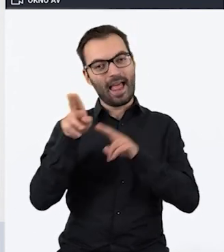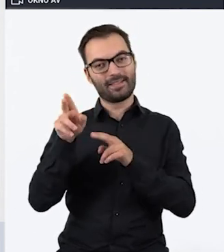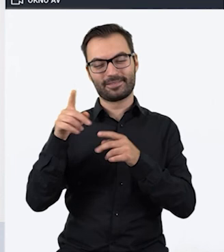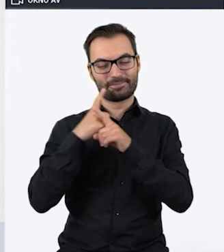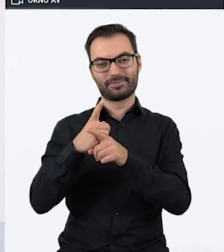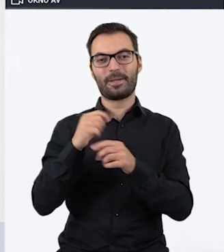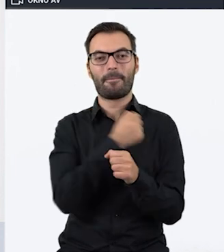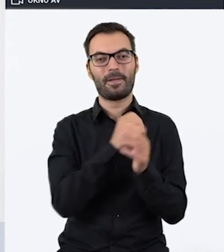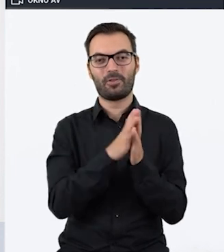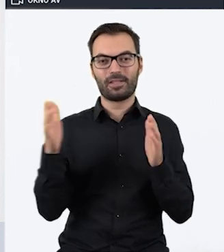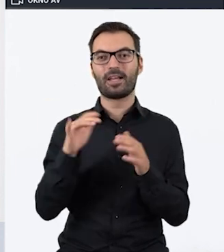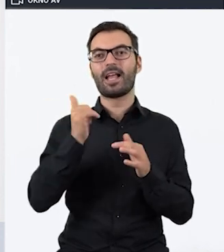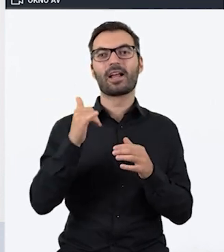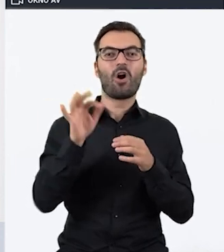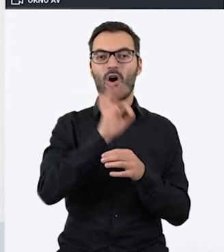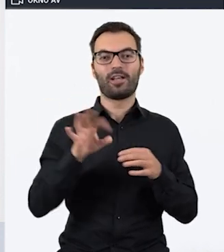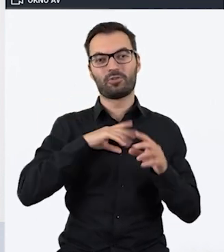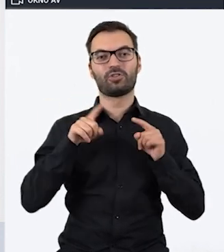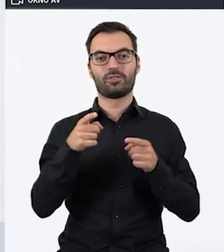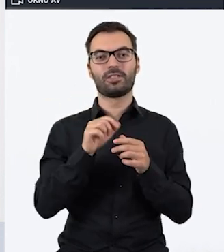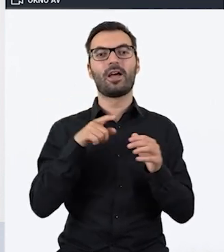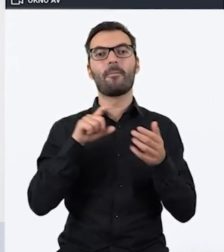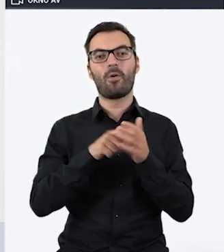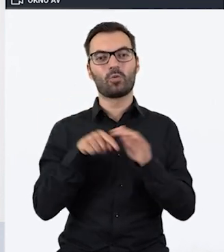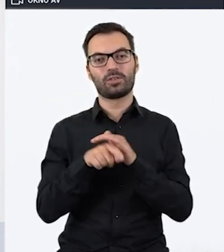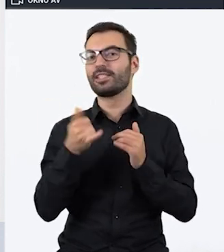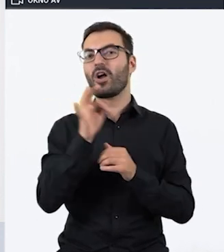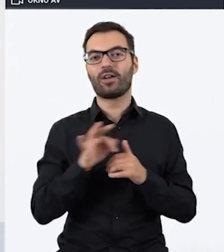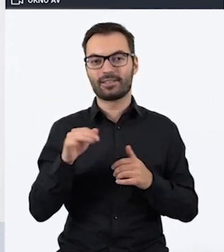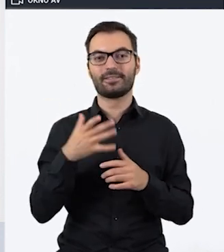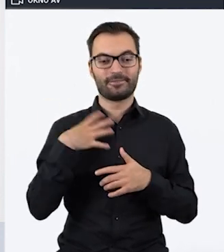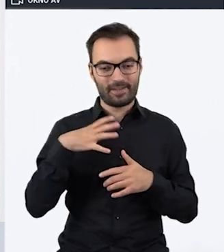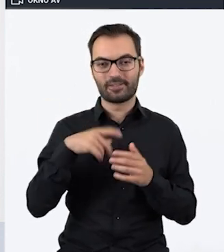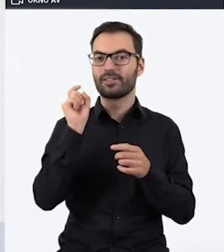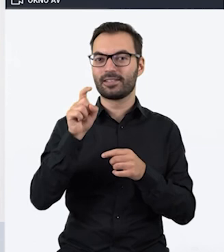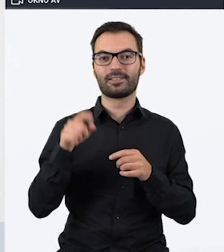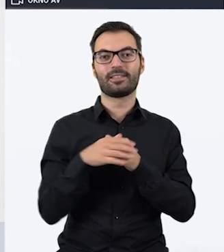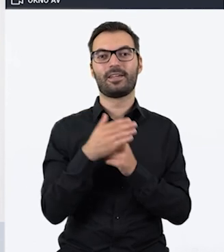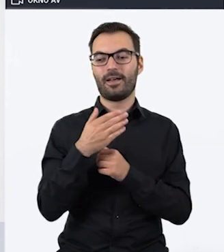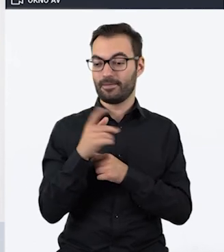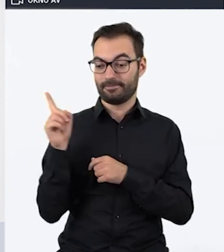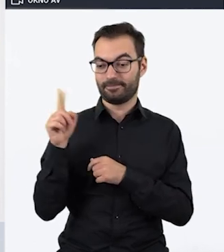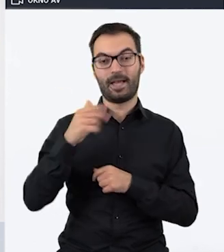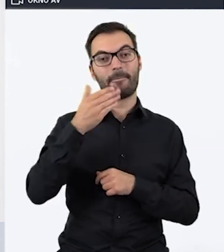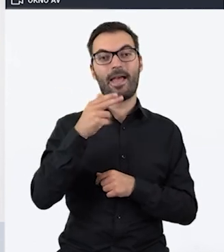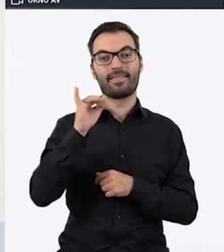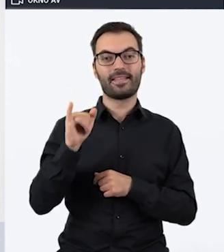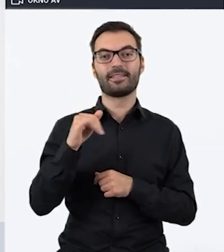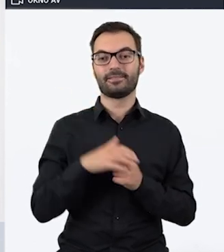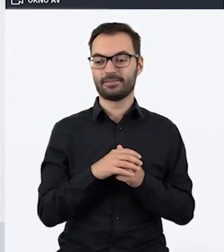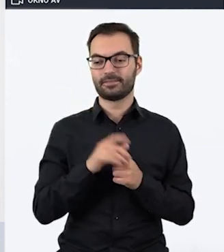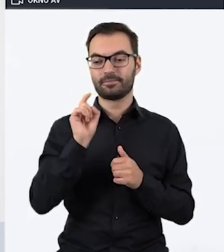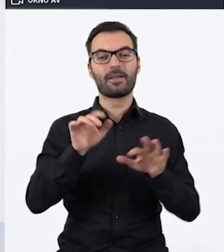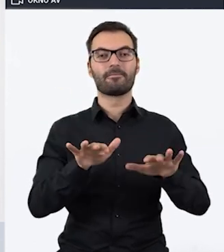można taki escape room zorganizować. Zachęcamy do kliknięcia w Mentimeter, wpisania swoich pomysłów